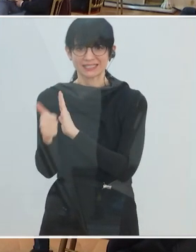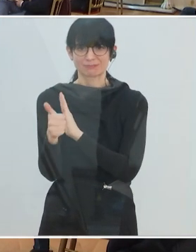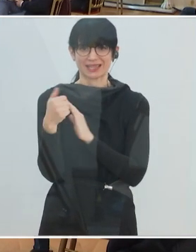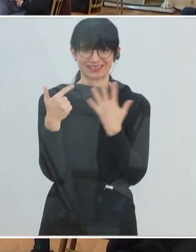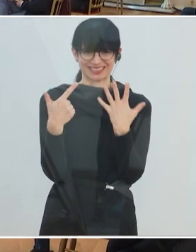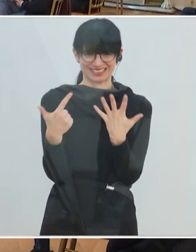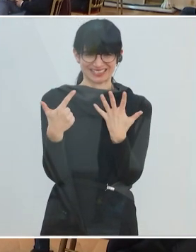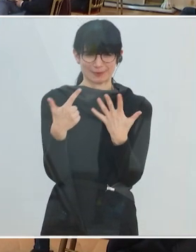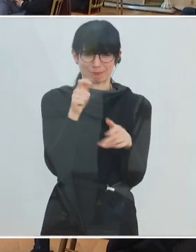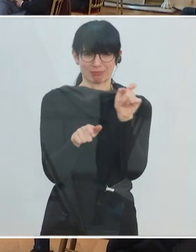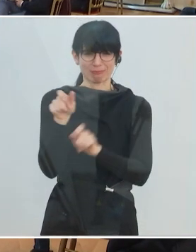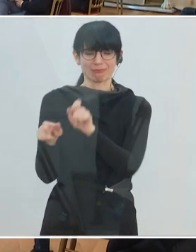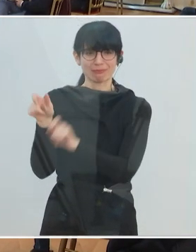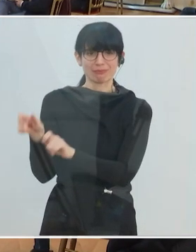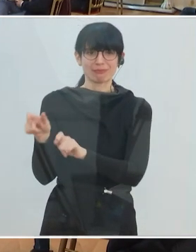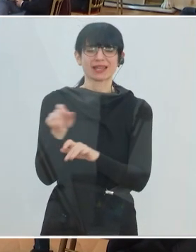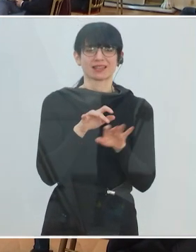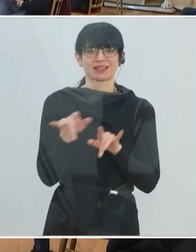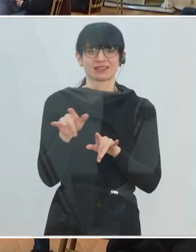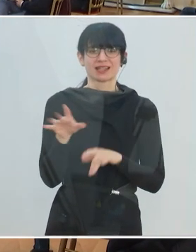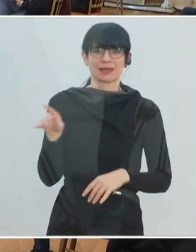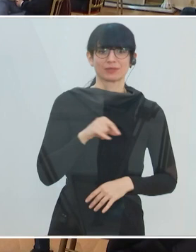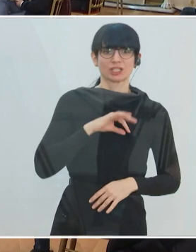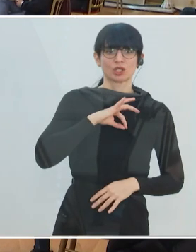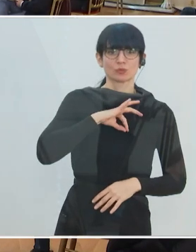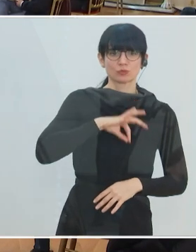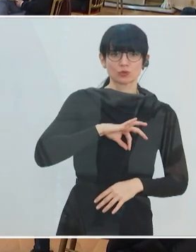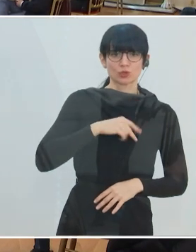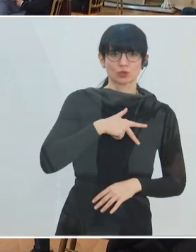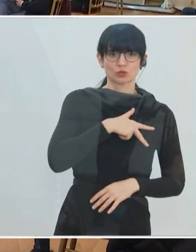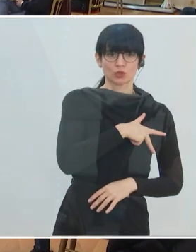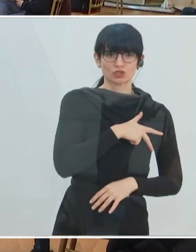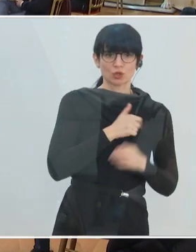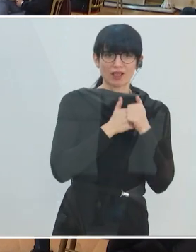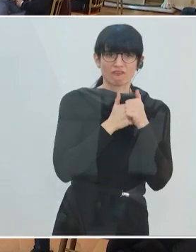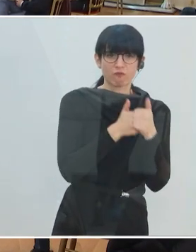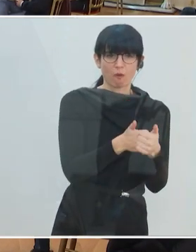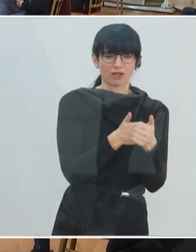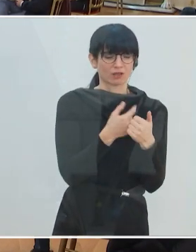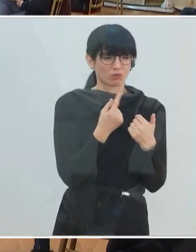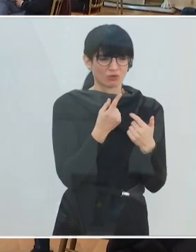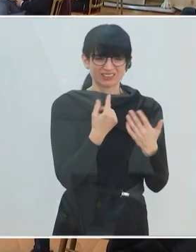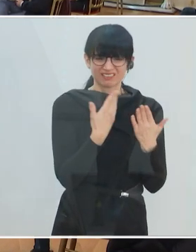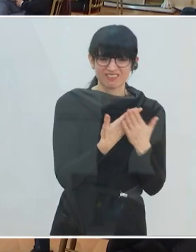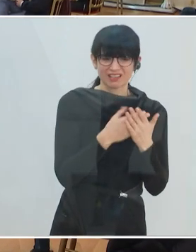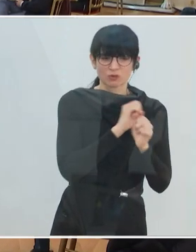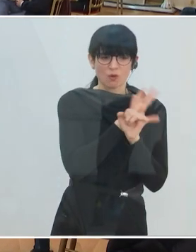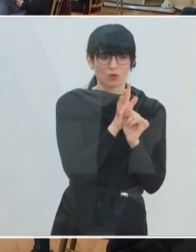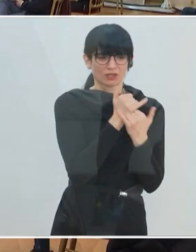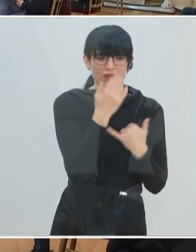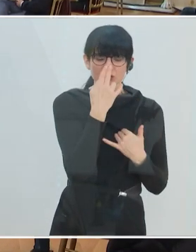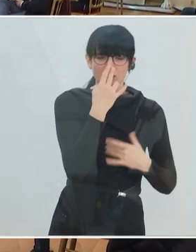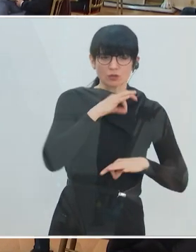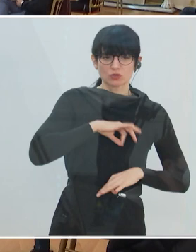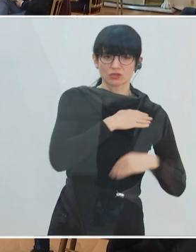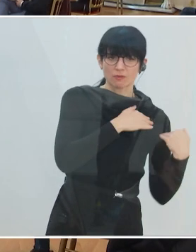sieben an der Zahl, wird sich mit den psychosozialen Folgen der Corona-Pandemie beschäftigen. Schwerpunktmäßig, es